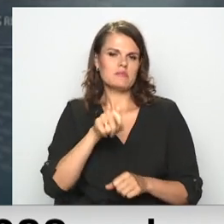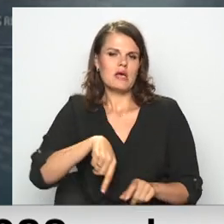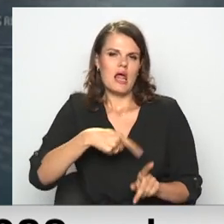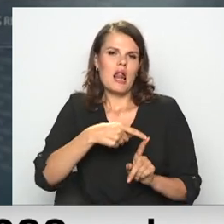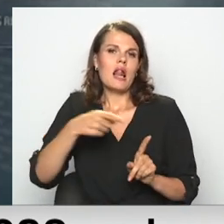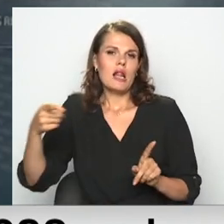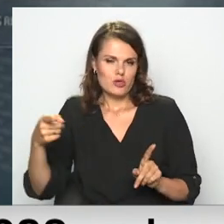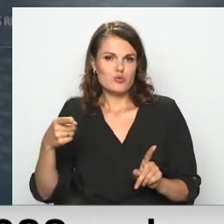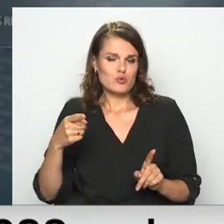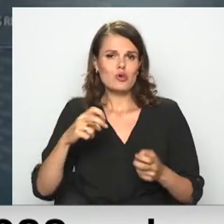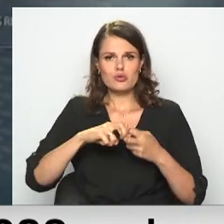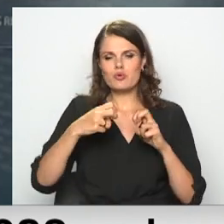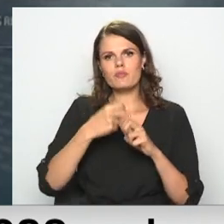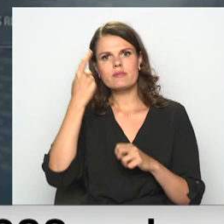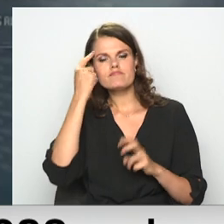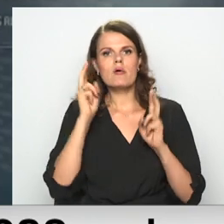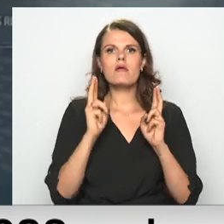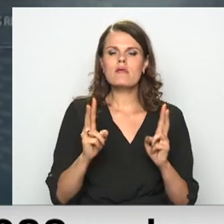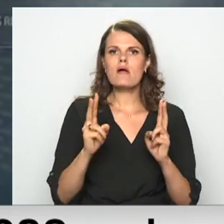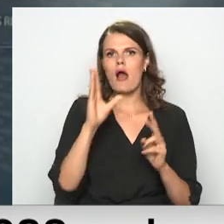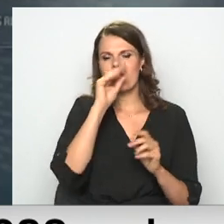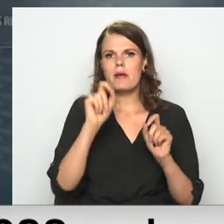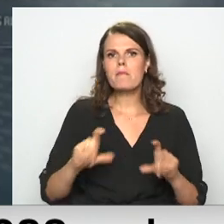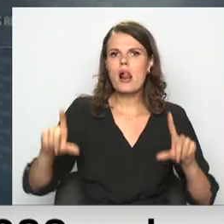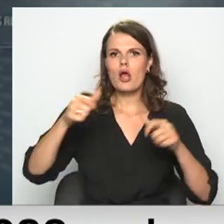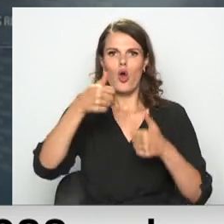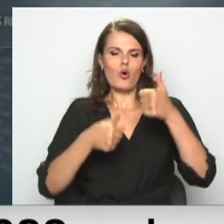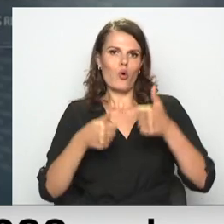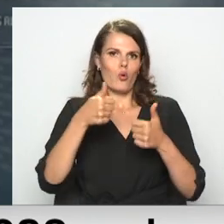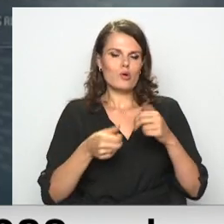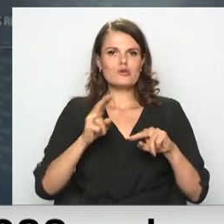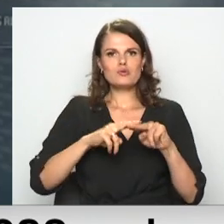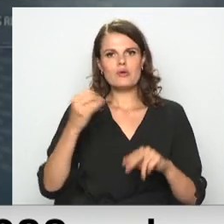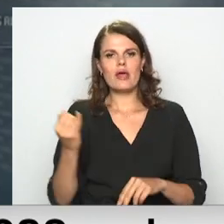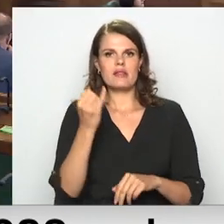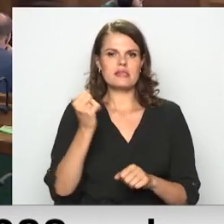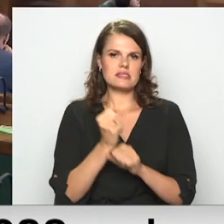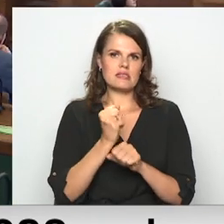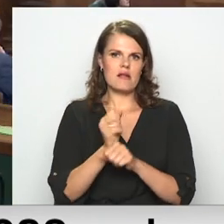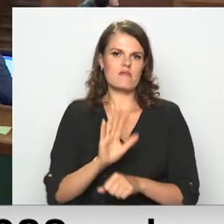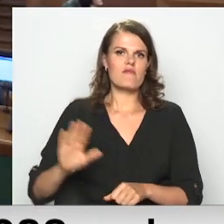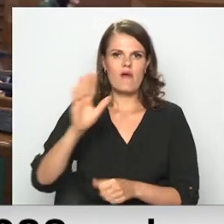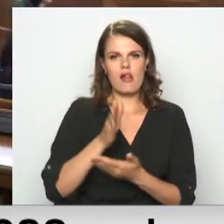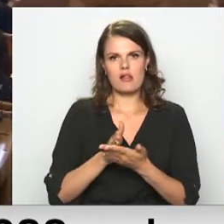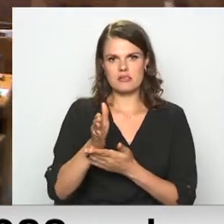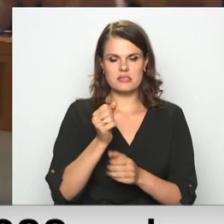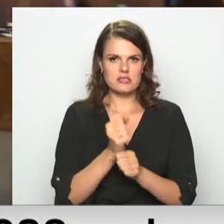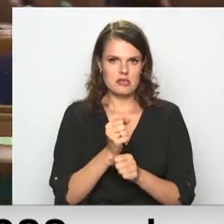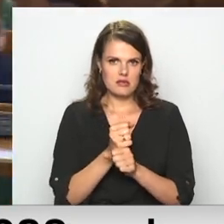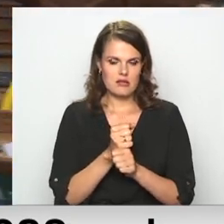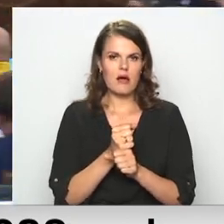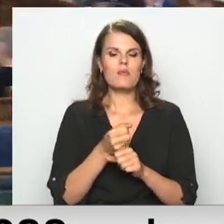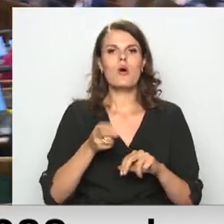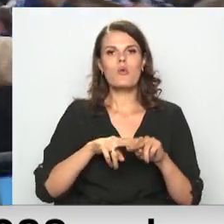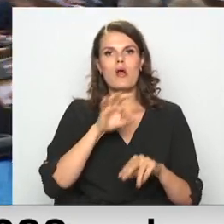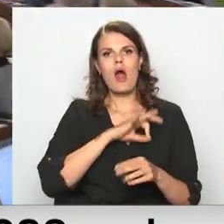kādā veidā mēs varam palielināt konkurenci un interesi strādāt publiskajā darbā. Kariņš uzsvēra, ka algas planots